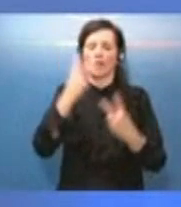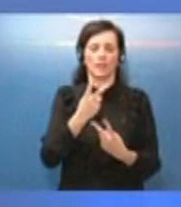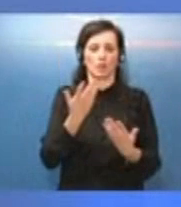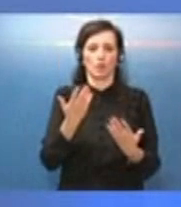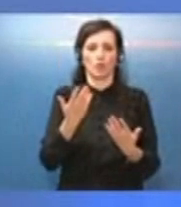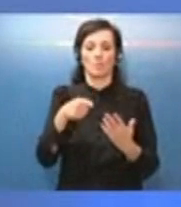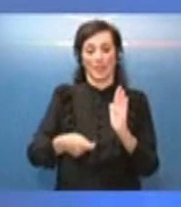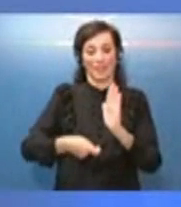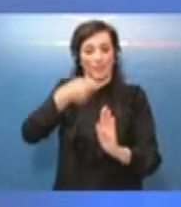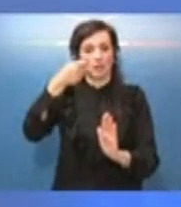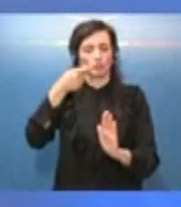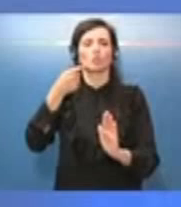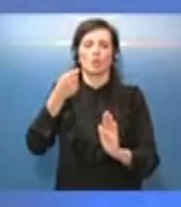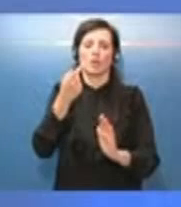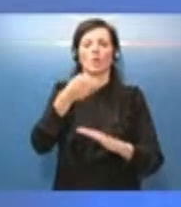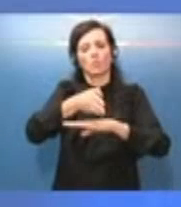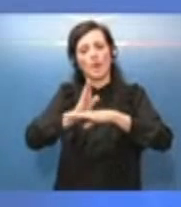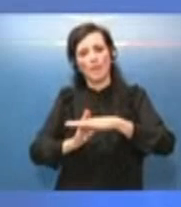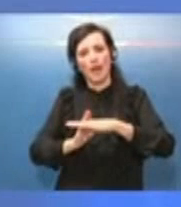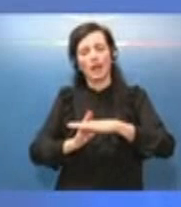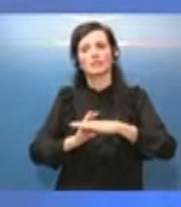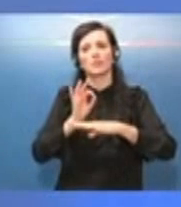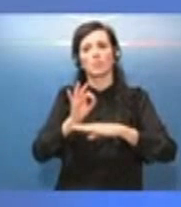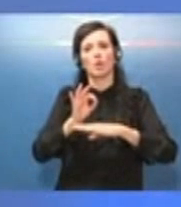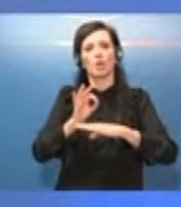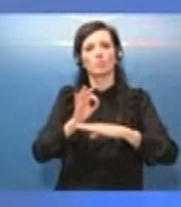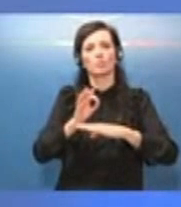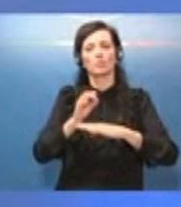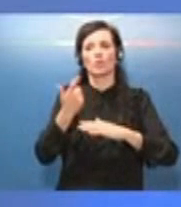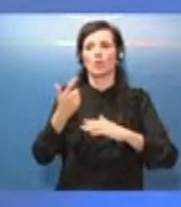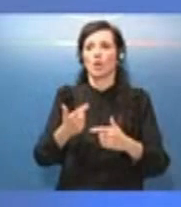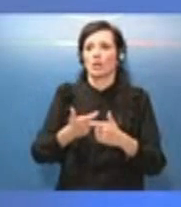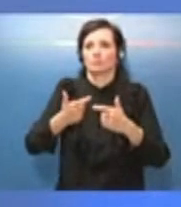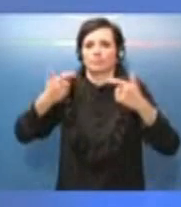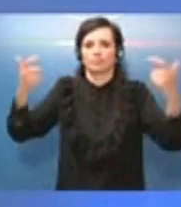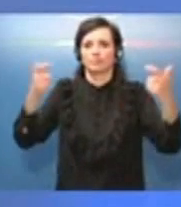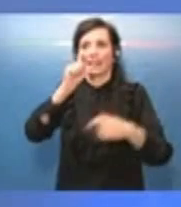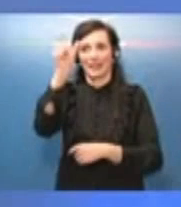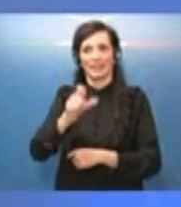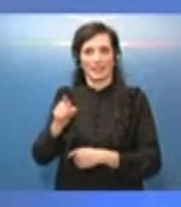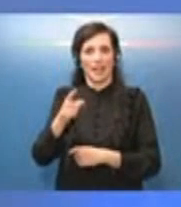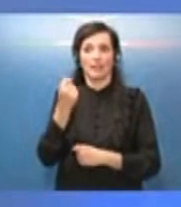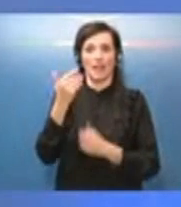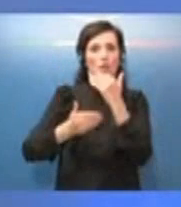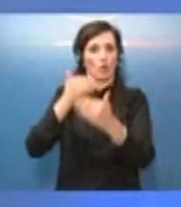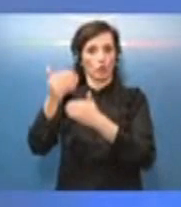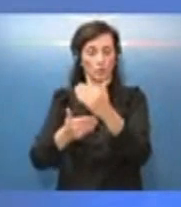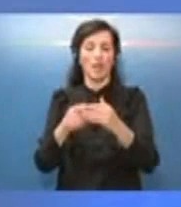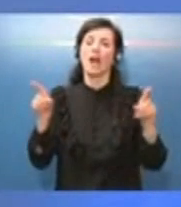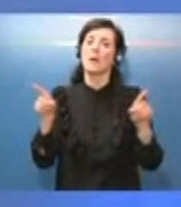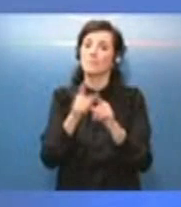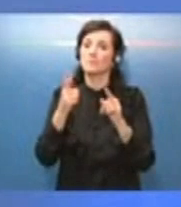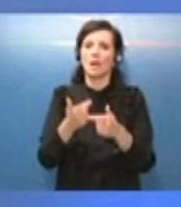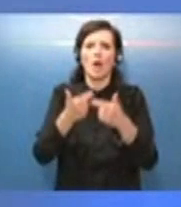in parte anche causata dalla forte crescita del Paese. È anche causata da fattori esterni, anzi